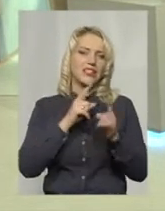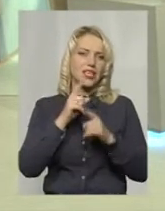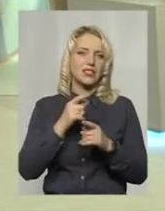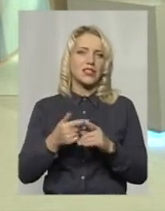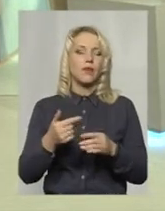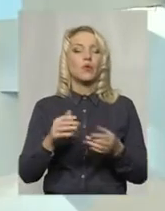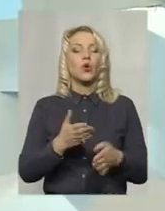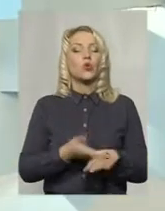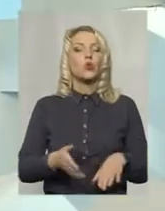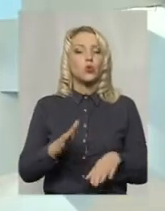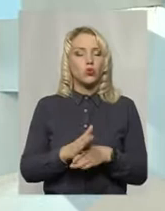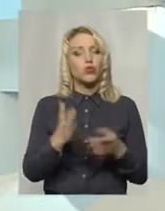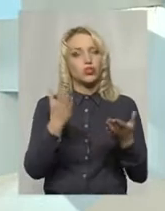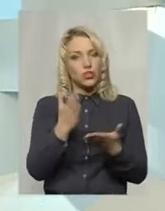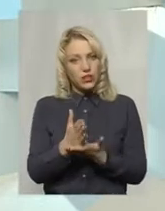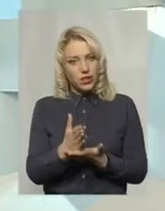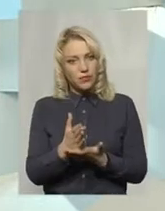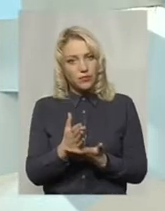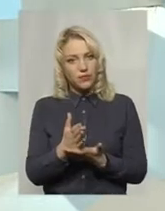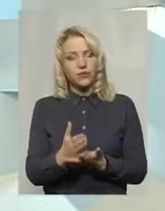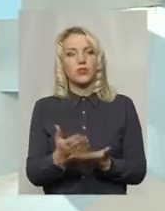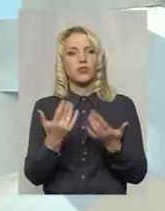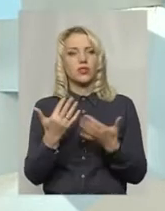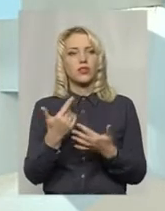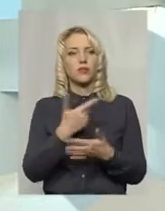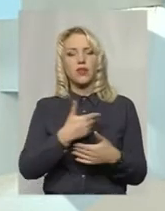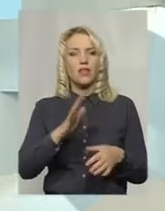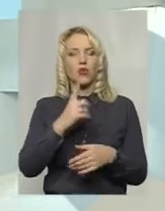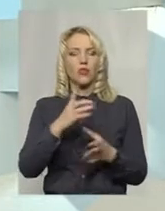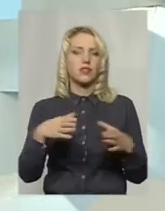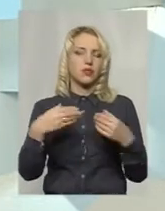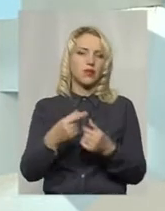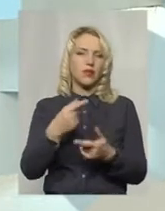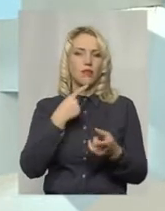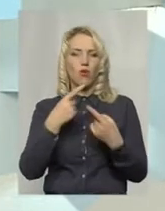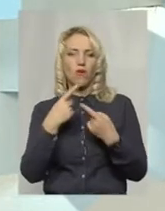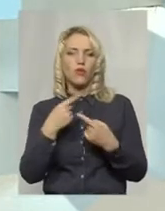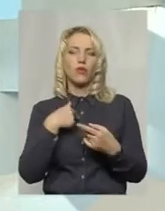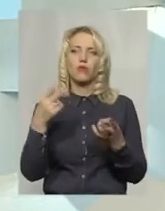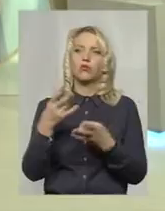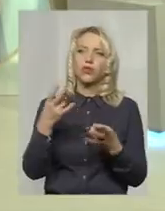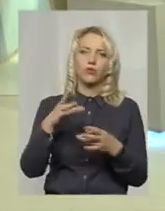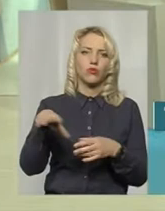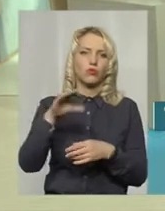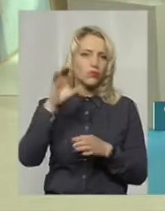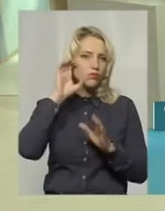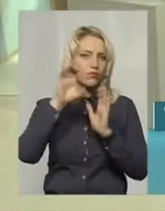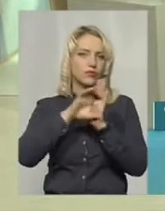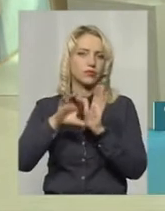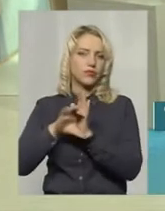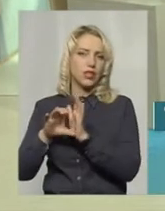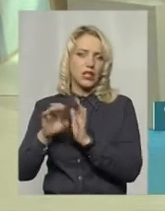Певні труднощі, зрозуміло, є, тому що ми ж, це ж ми не одна сім'я, де ми говоримо друг у другу, що нам потрібно, і всі з радістю це